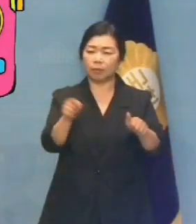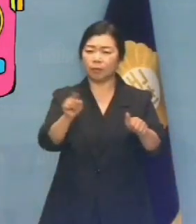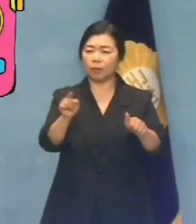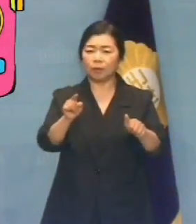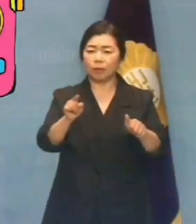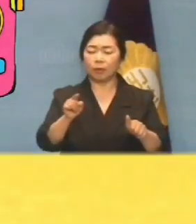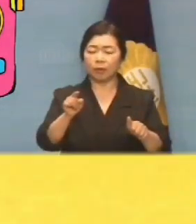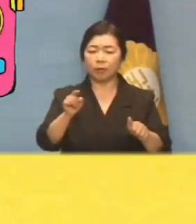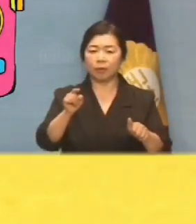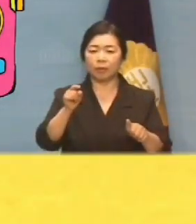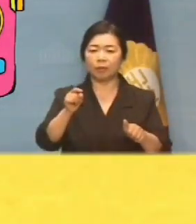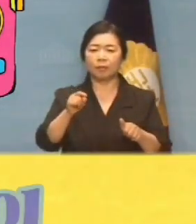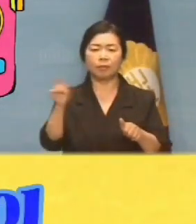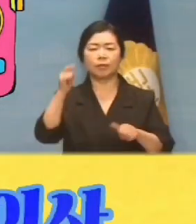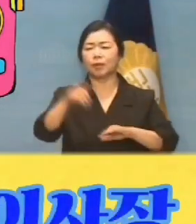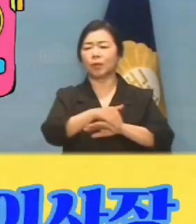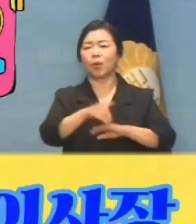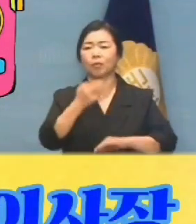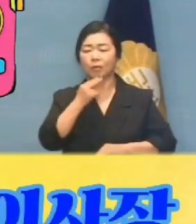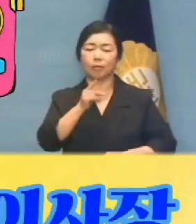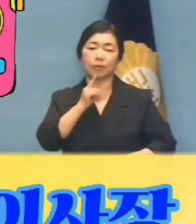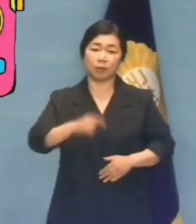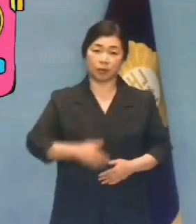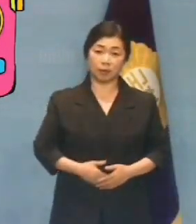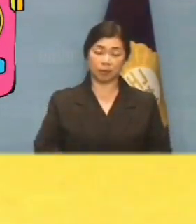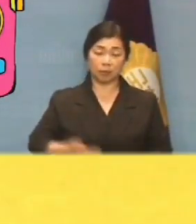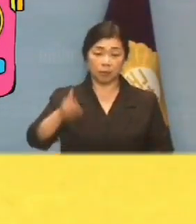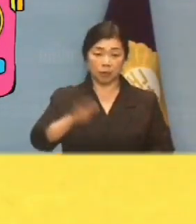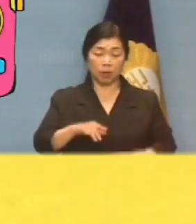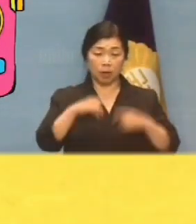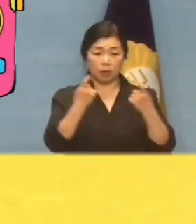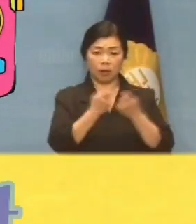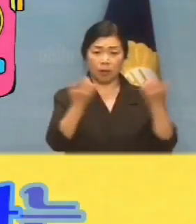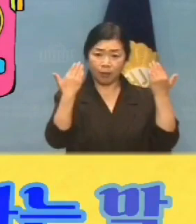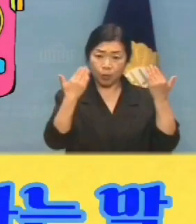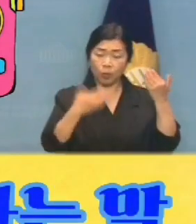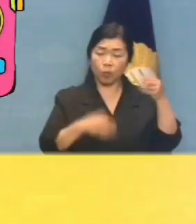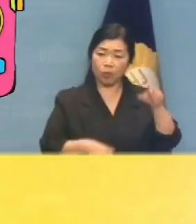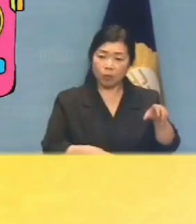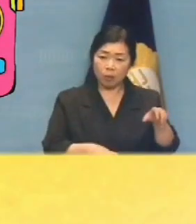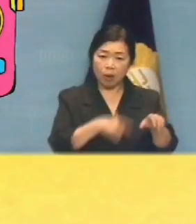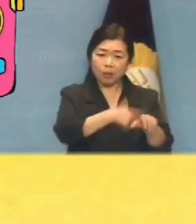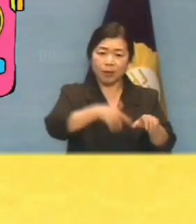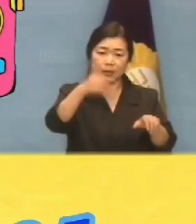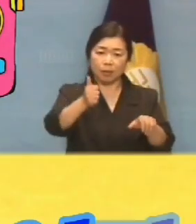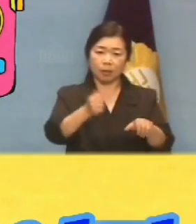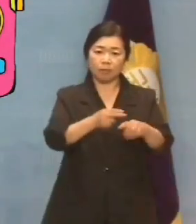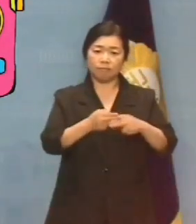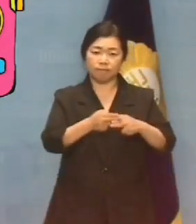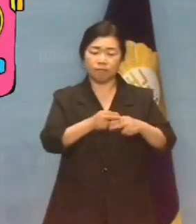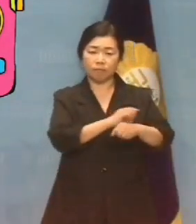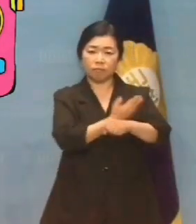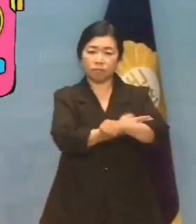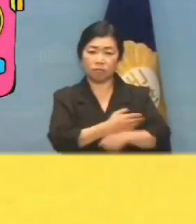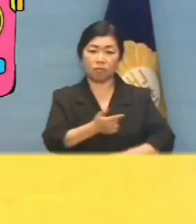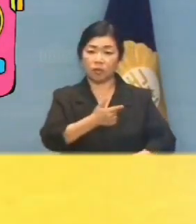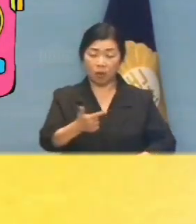했습니다. 사립학교에서 이사장의 영향력을 기대할 수 없다는 말을 누가 믿겠습니까?